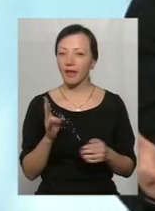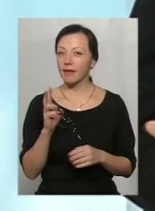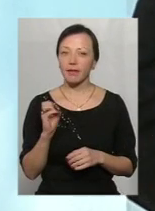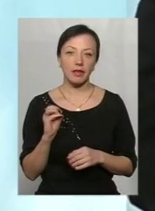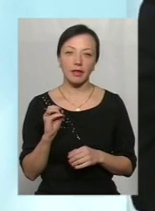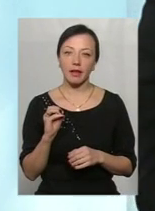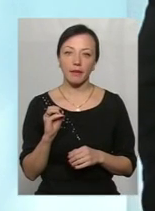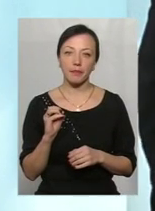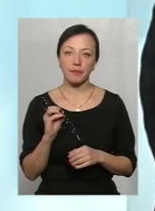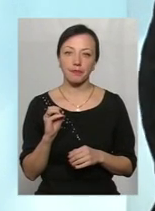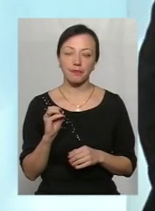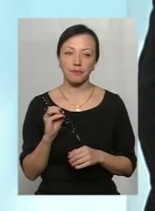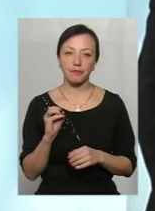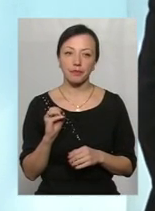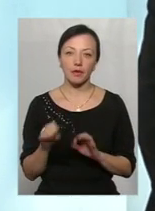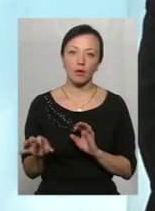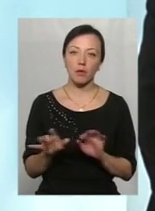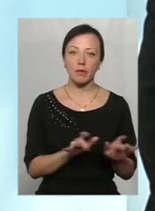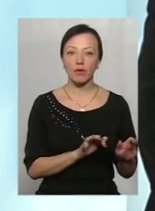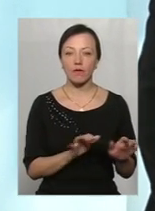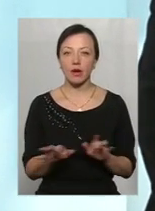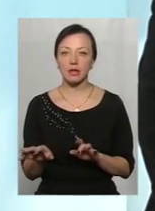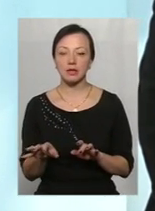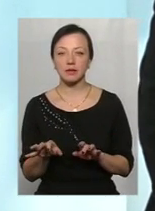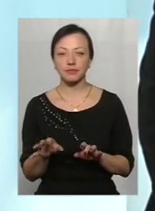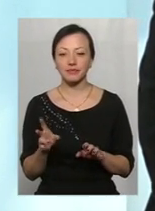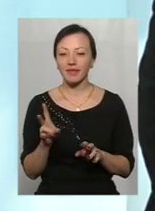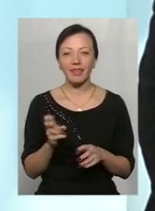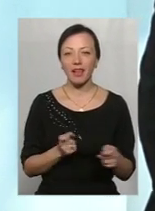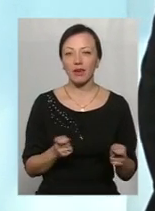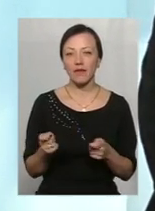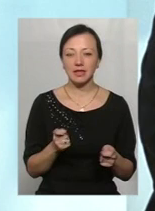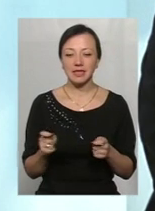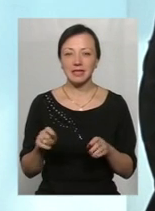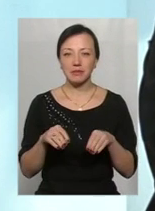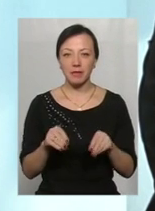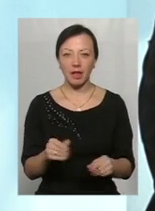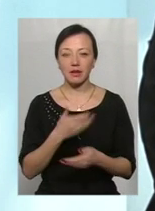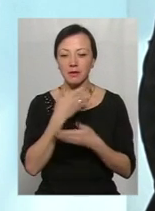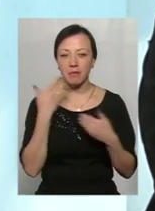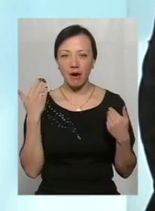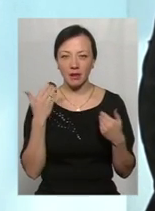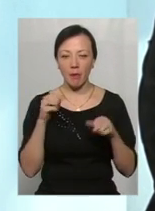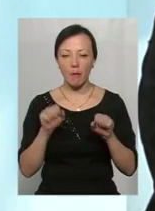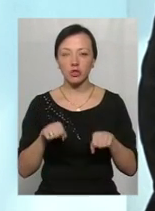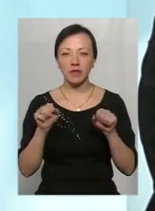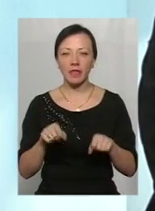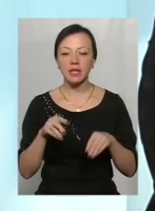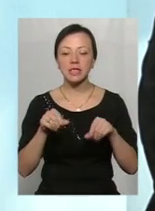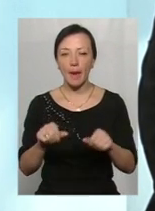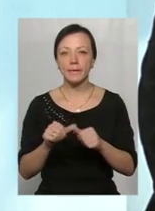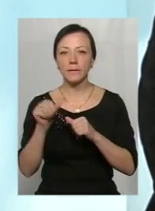оперувати землею, не мати юрисдикцію на землі за межами населених пунктів, це